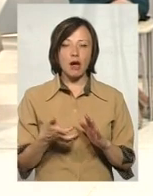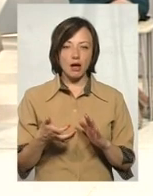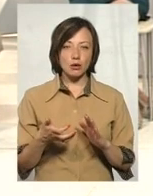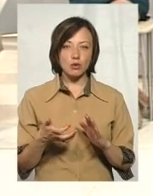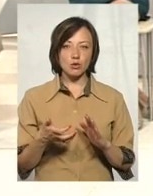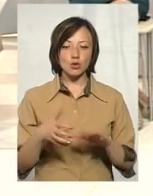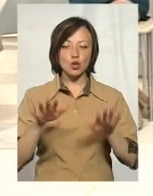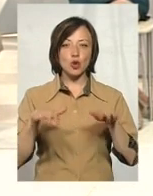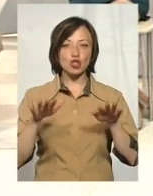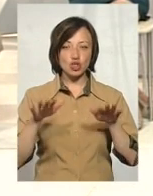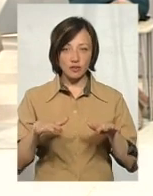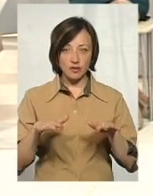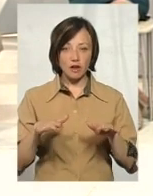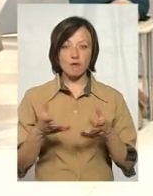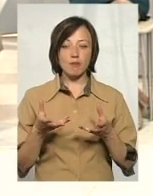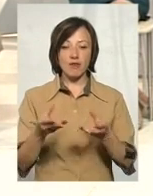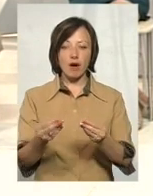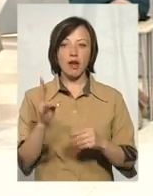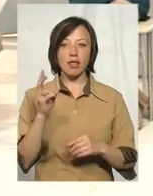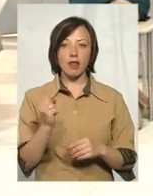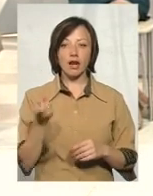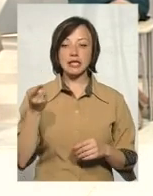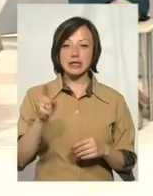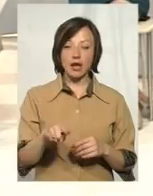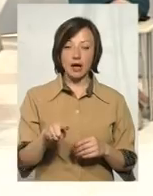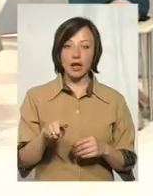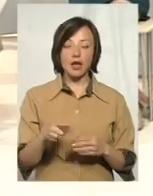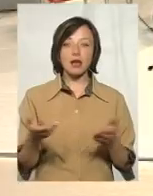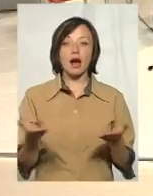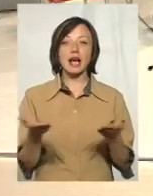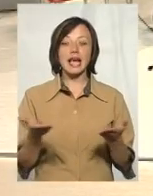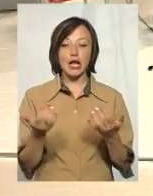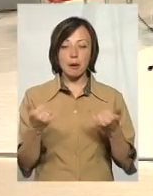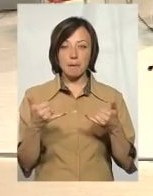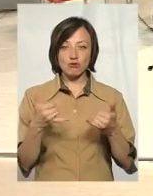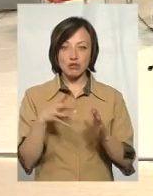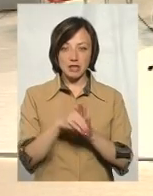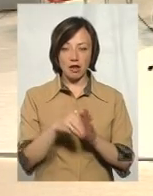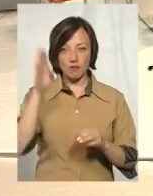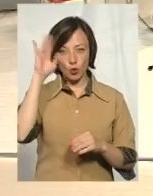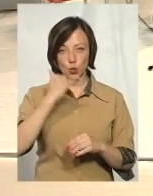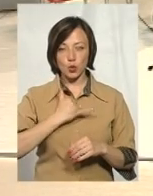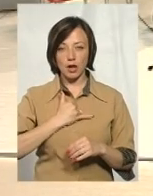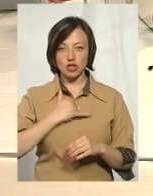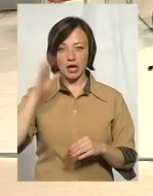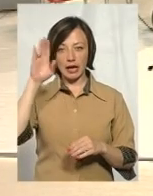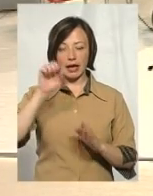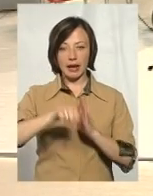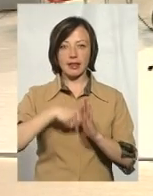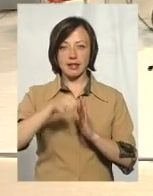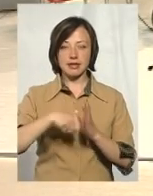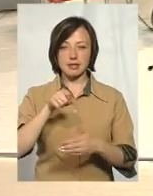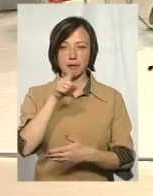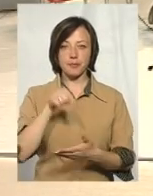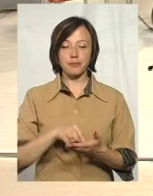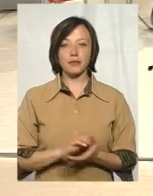дощів впливають на те, який хімічний склад тієї води в наших краницях? Скажіть, будь ласка.